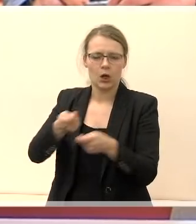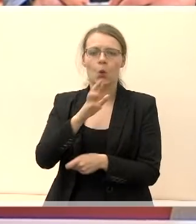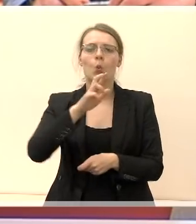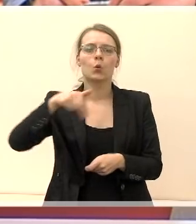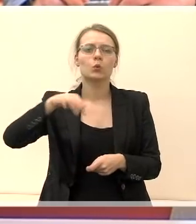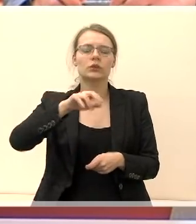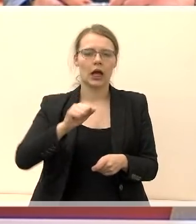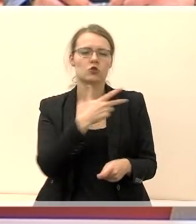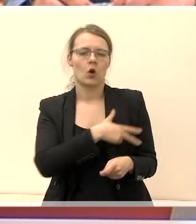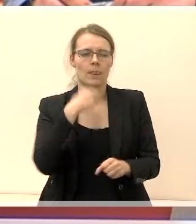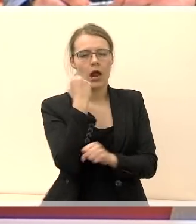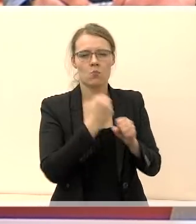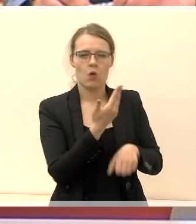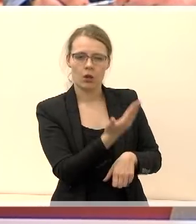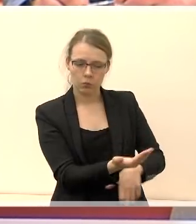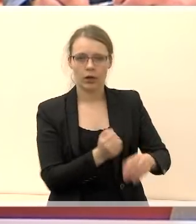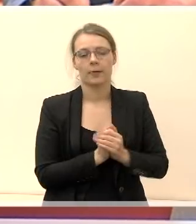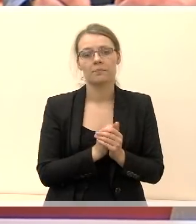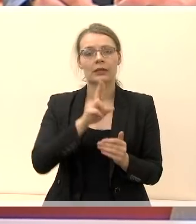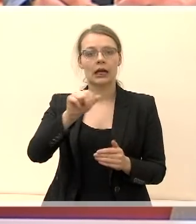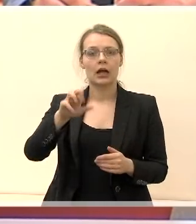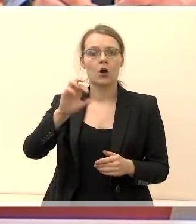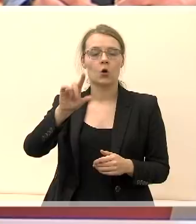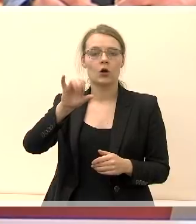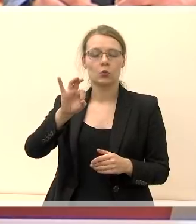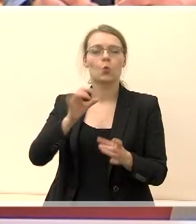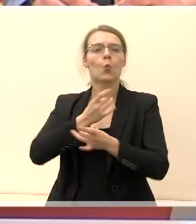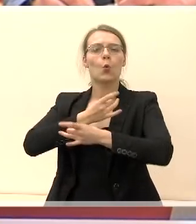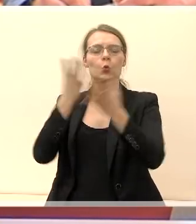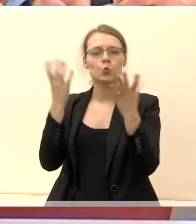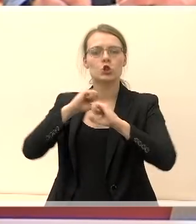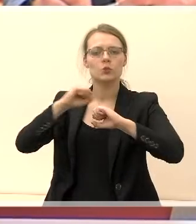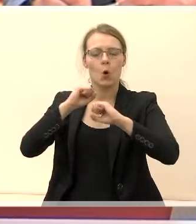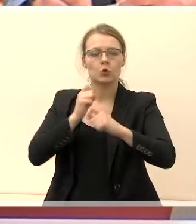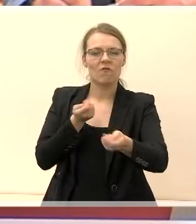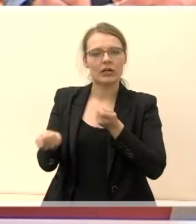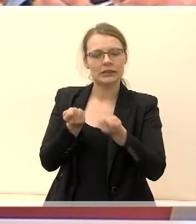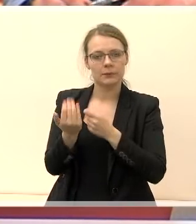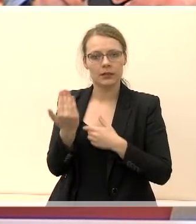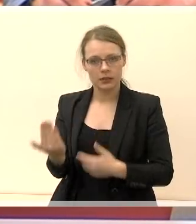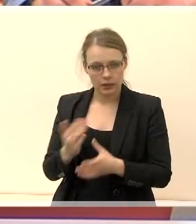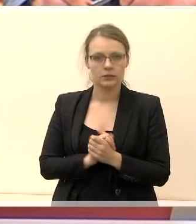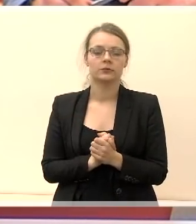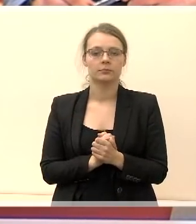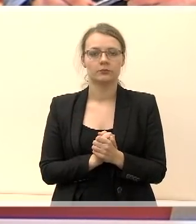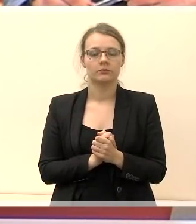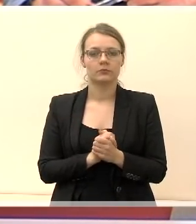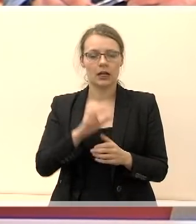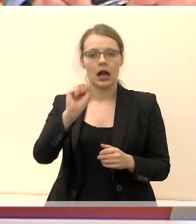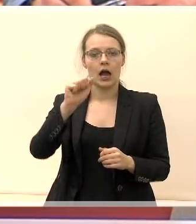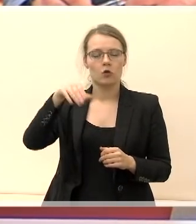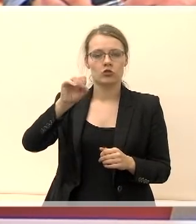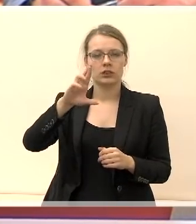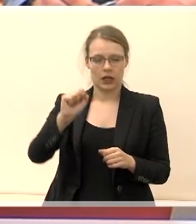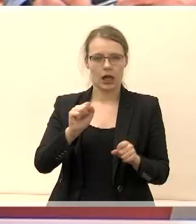rūta, socialiniai darbuotoja, karolis, kultūros ir sporto vadybininkas, aušra